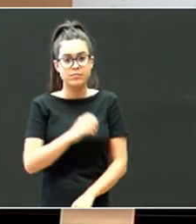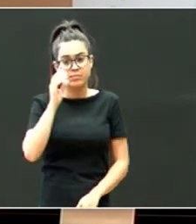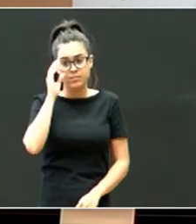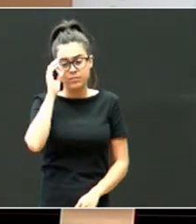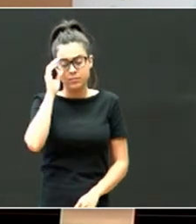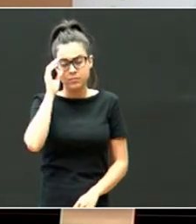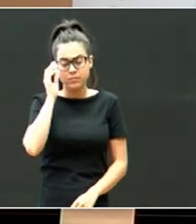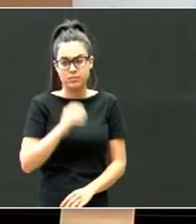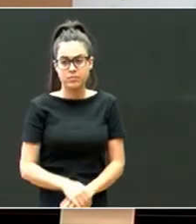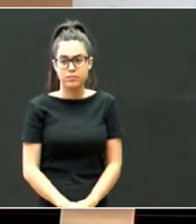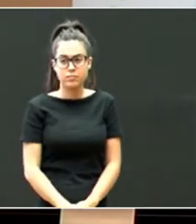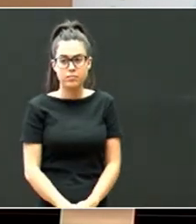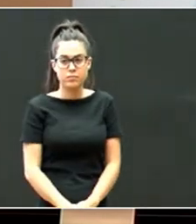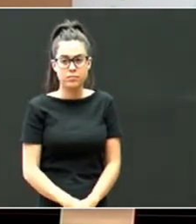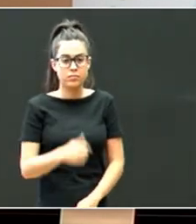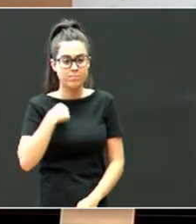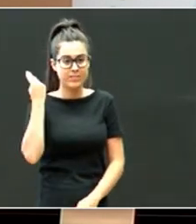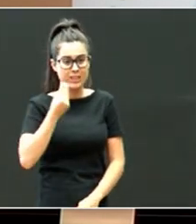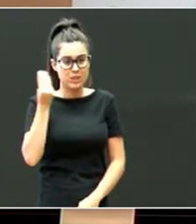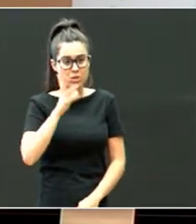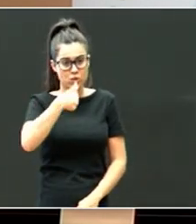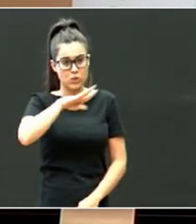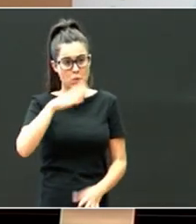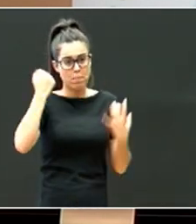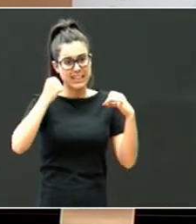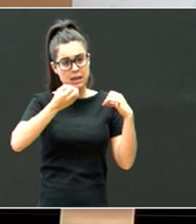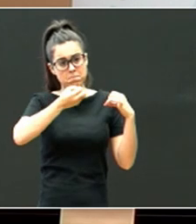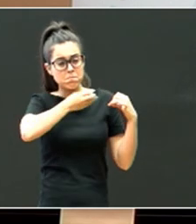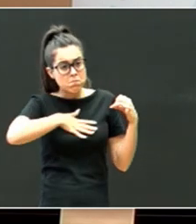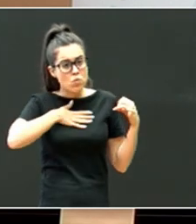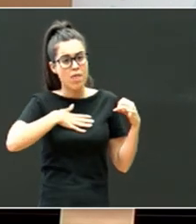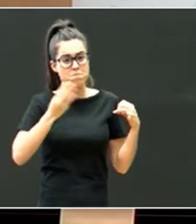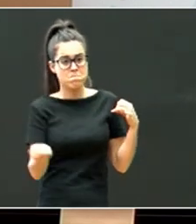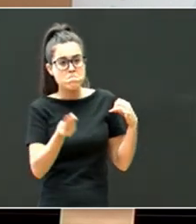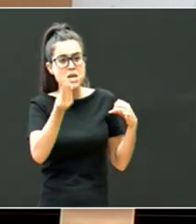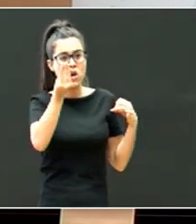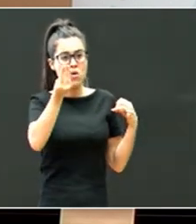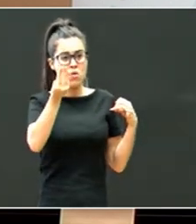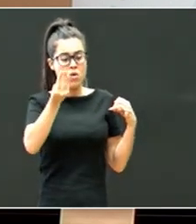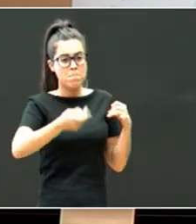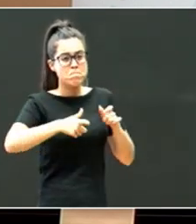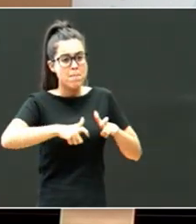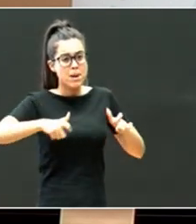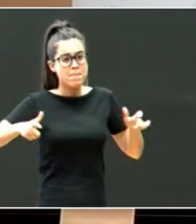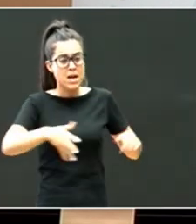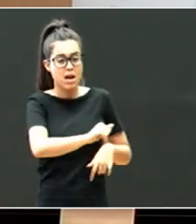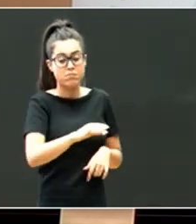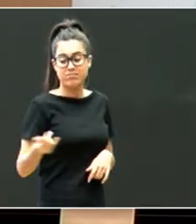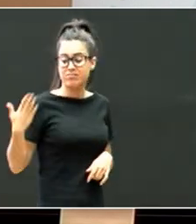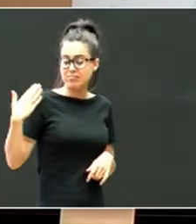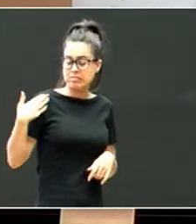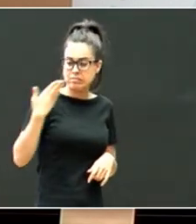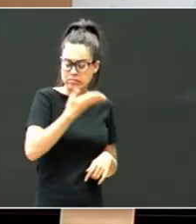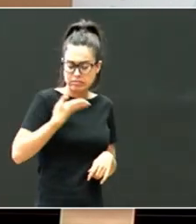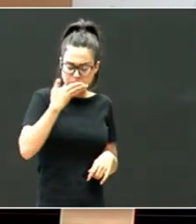praktika on, geixaua dauzkagola honetan ez, baina, orain dalagutzi arte, eskolak izan ziren,